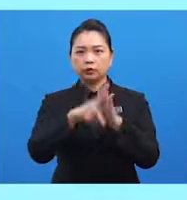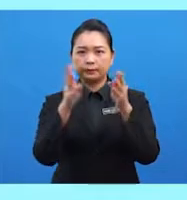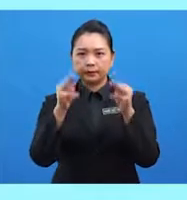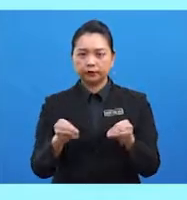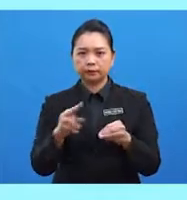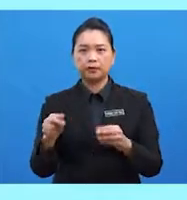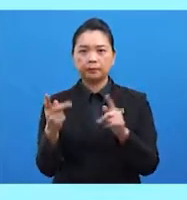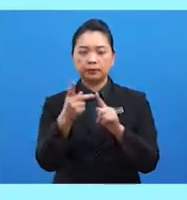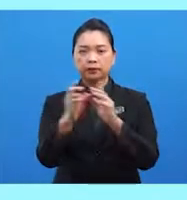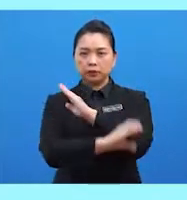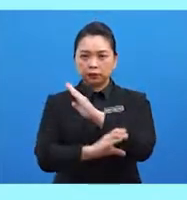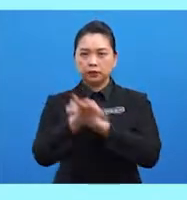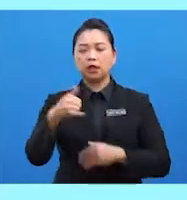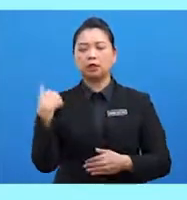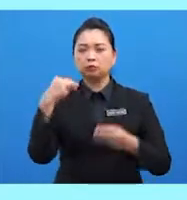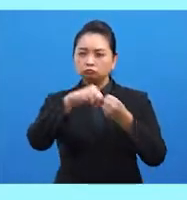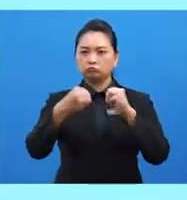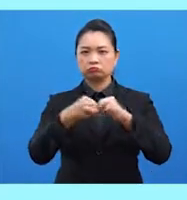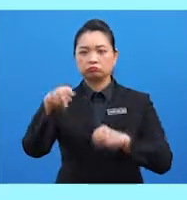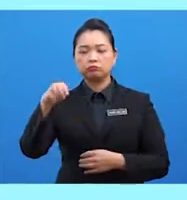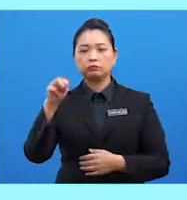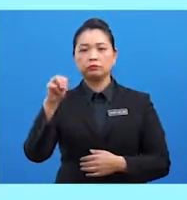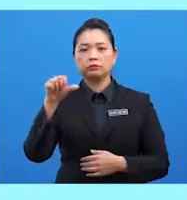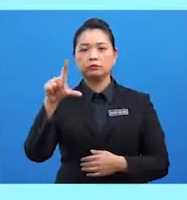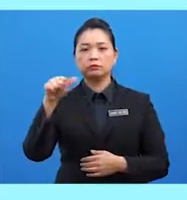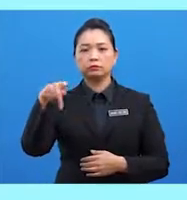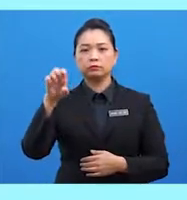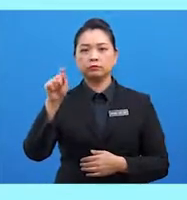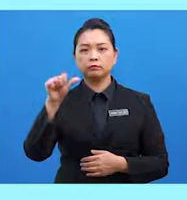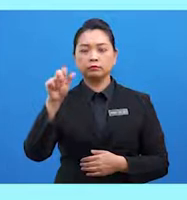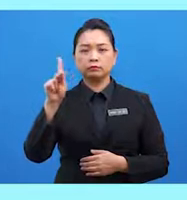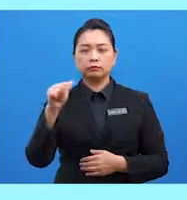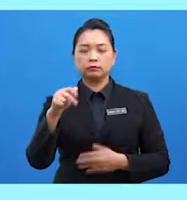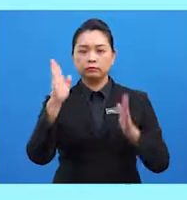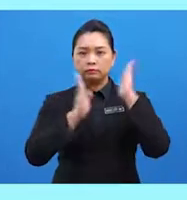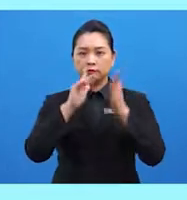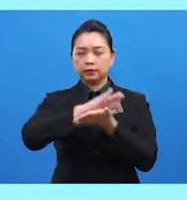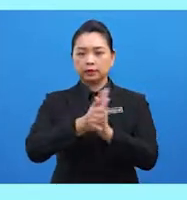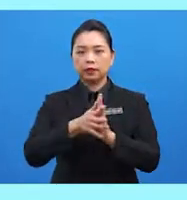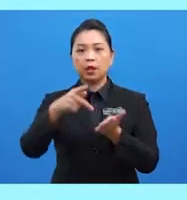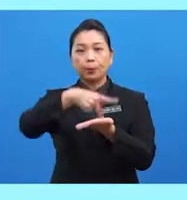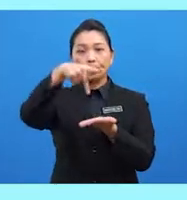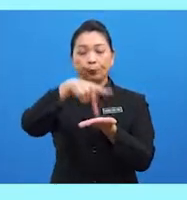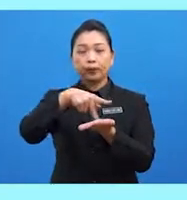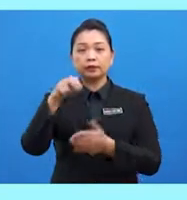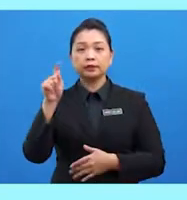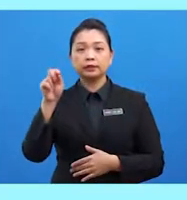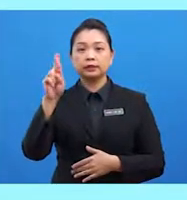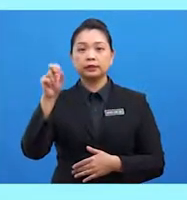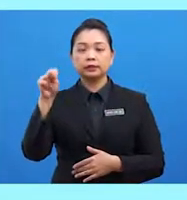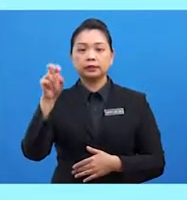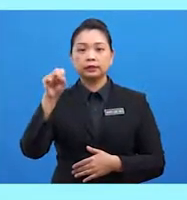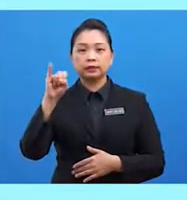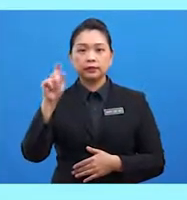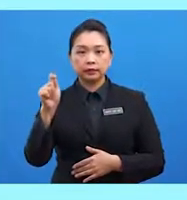yang ditimpa malapetaka. Menjadikan Malaysia sebagai pusat transik pelarian di Pulau Bidong